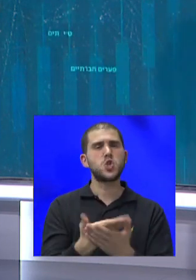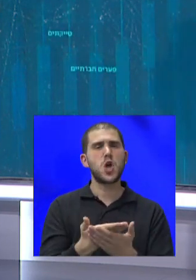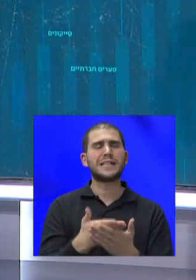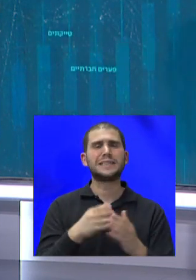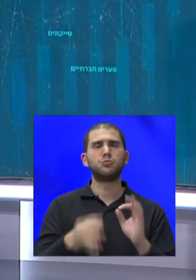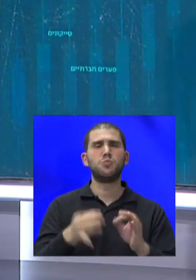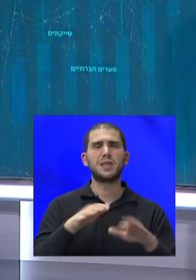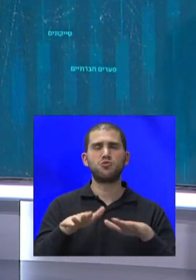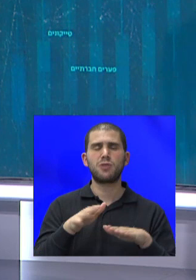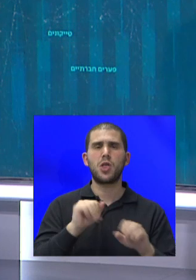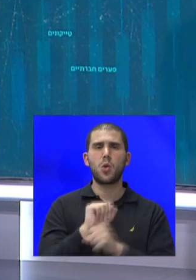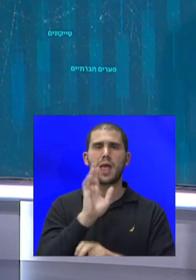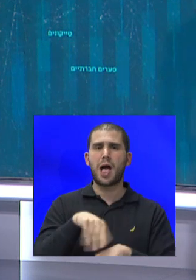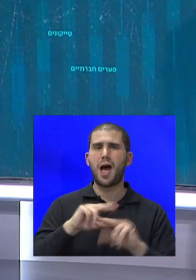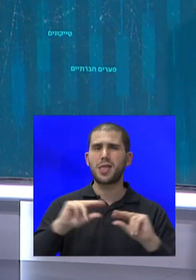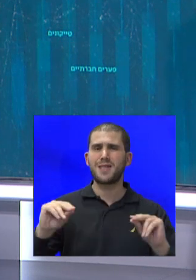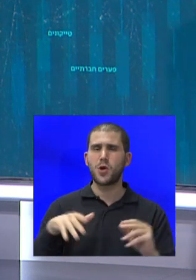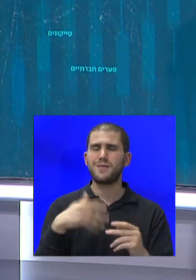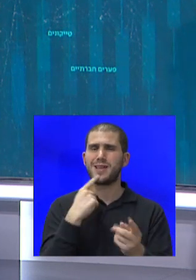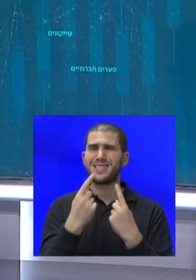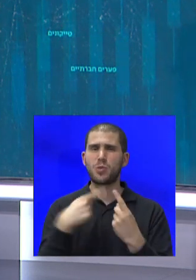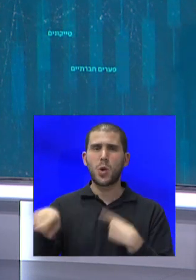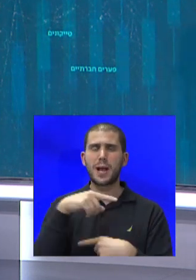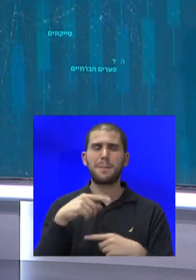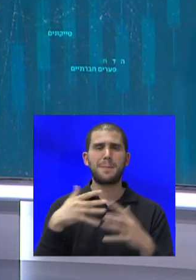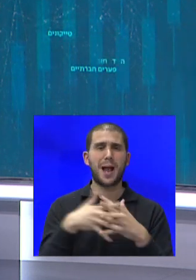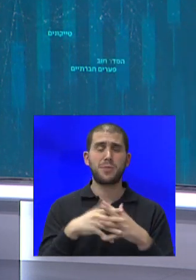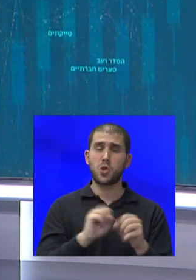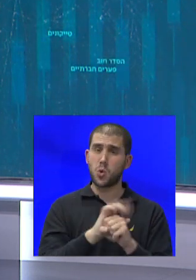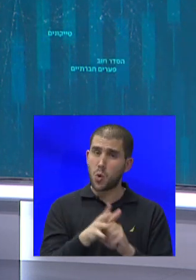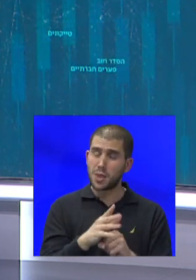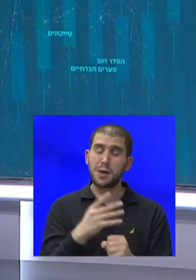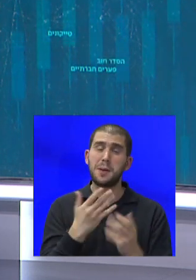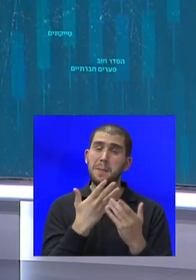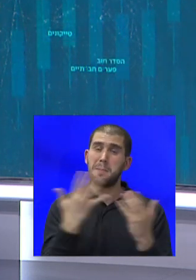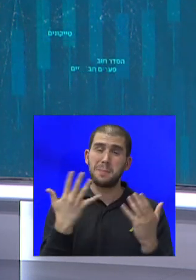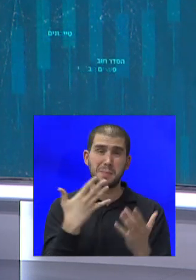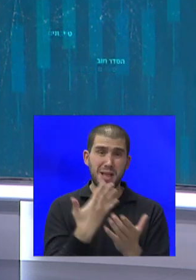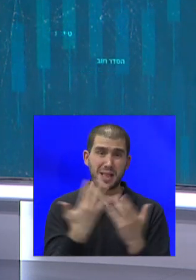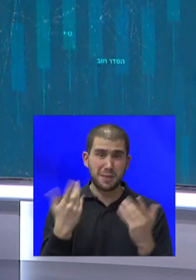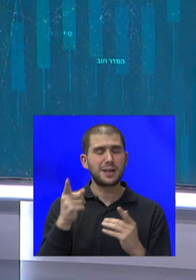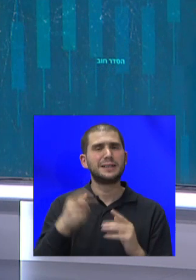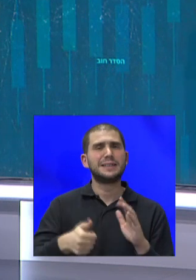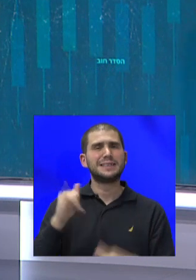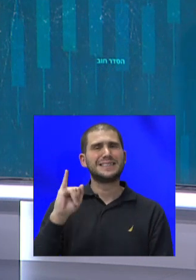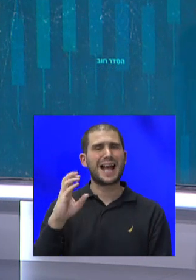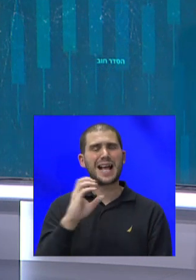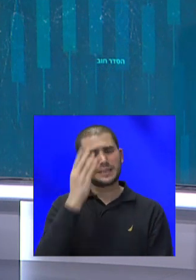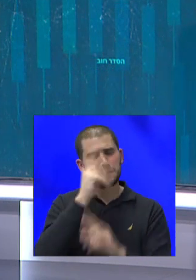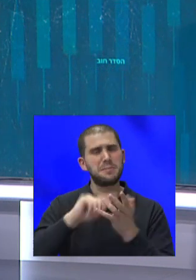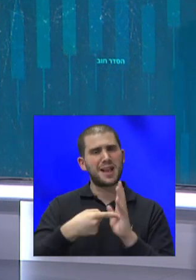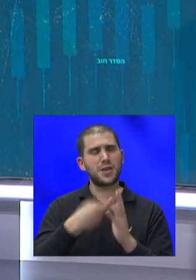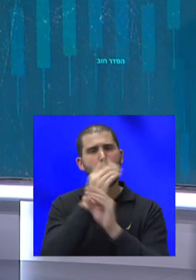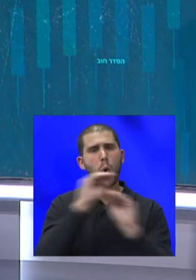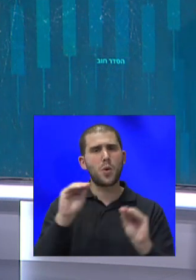ותדרוכים מתועדים מקבינט הקורונה. בפועל התברר מהר מאוד שישראל קאץ התכוון להודעה שהיועץ המשפטי שלו, שעליו הוא